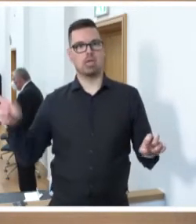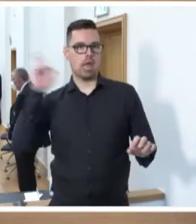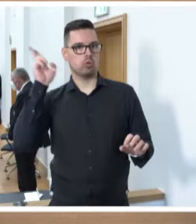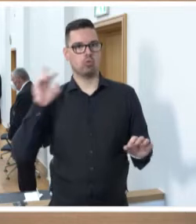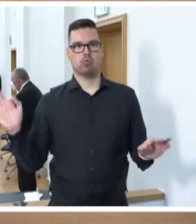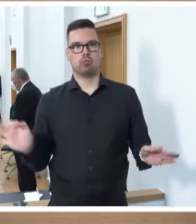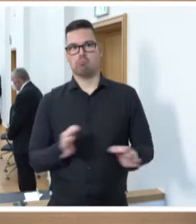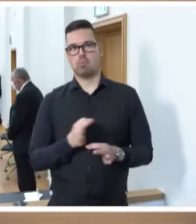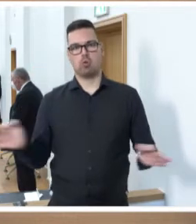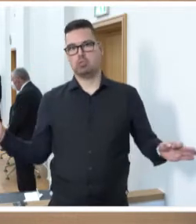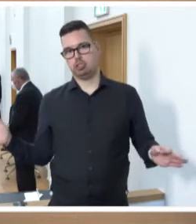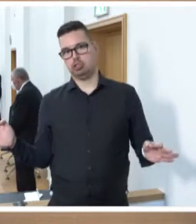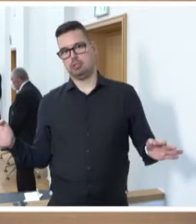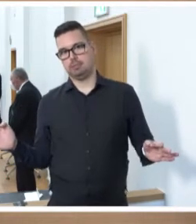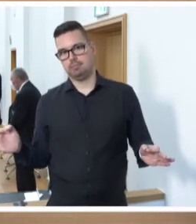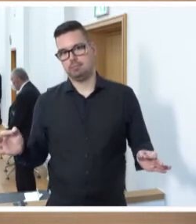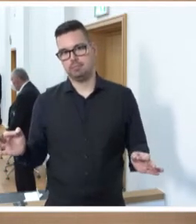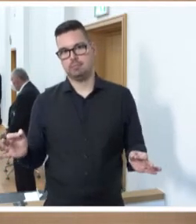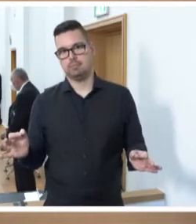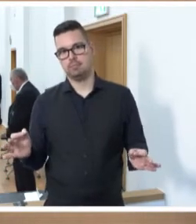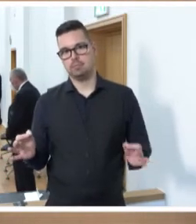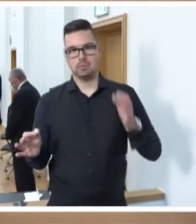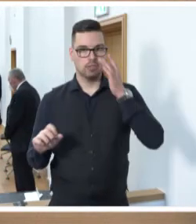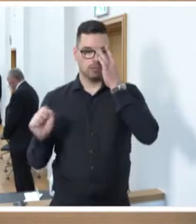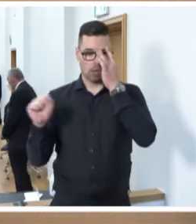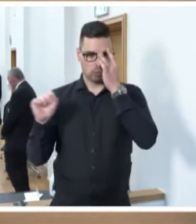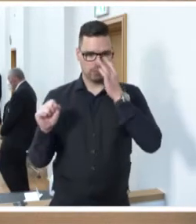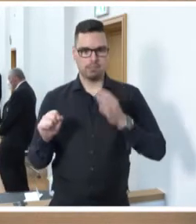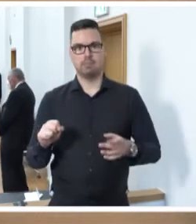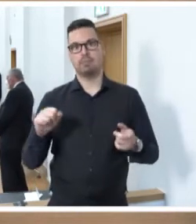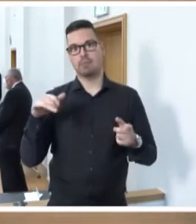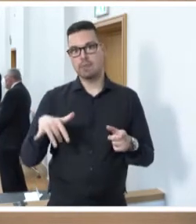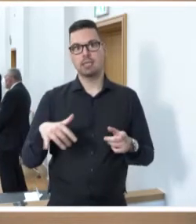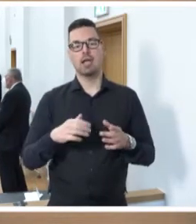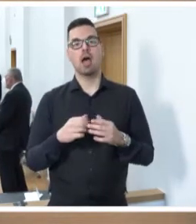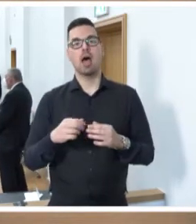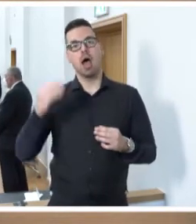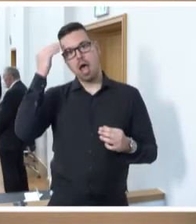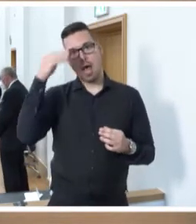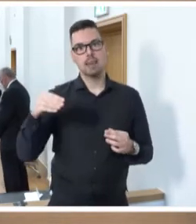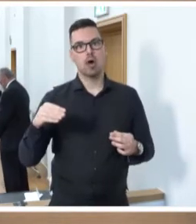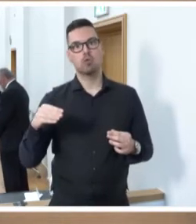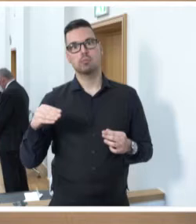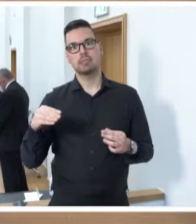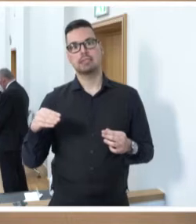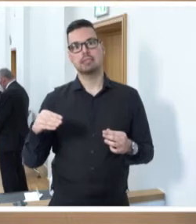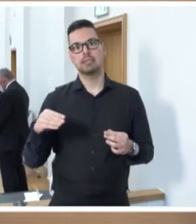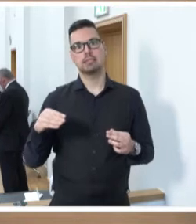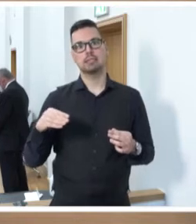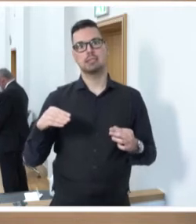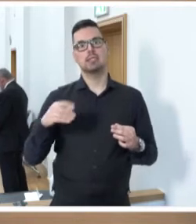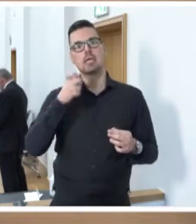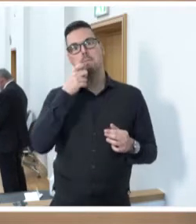zum Gesetzentwurf notwendig, da es im Wesentlichen lediglich um die Erlaubnis zur Führung und Erteilung der